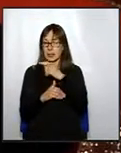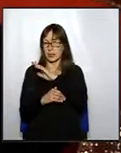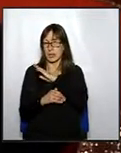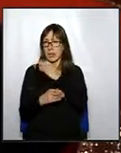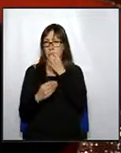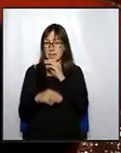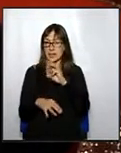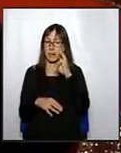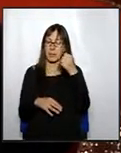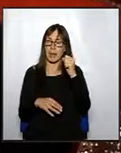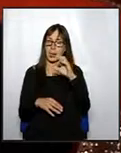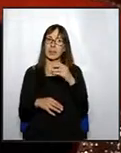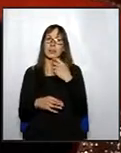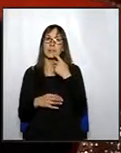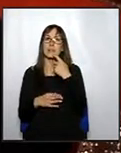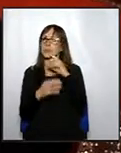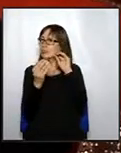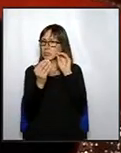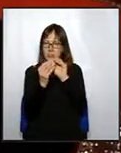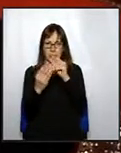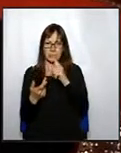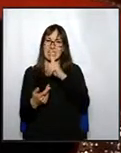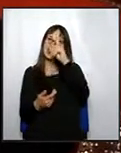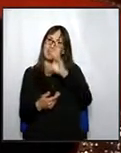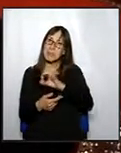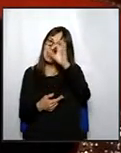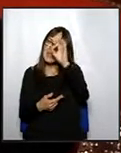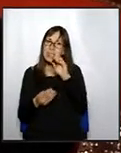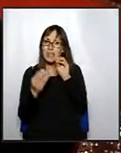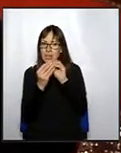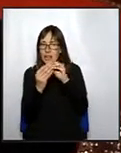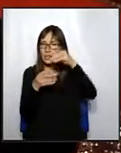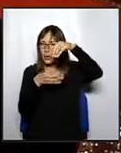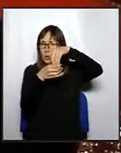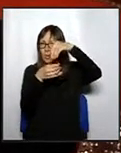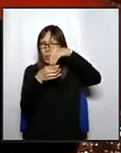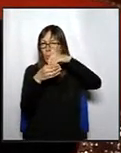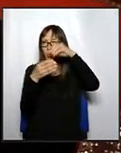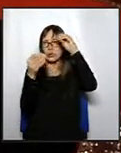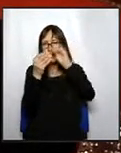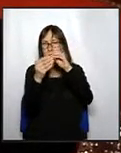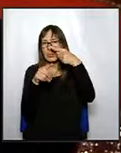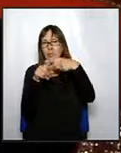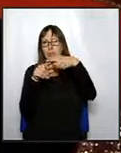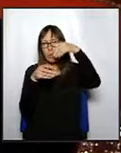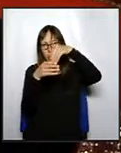dir que compartim doncs podríem dir el 100% de lo que ha explicat aquí en aquesta sala de